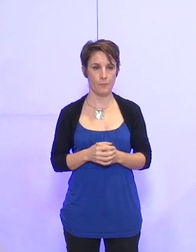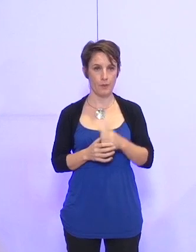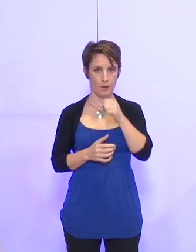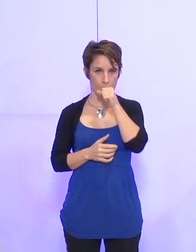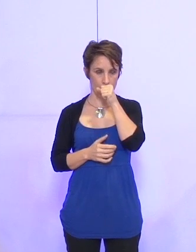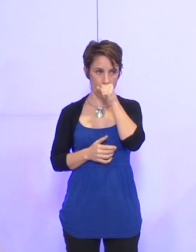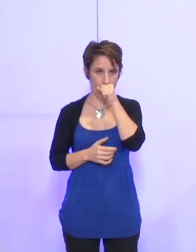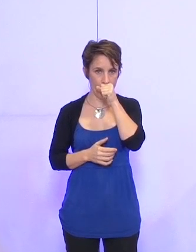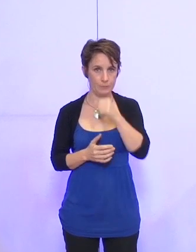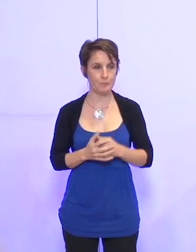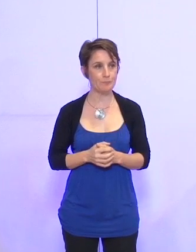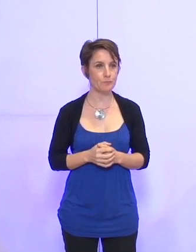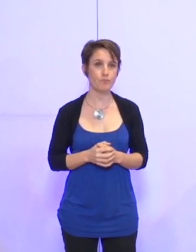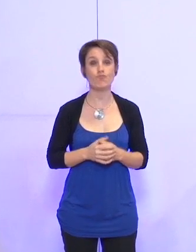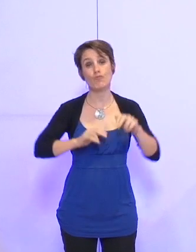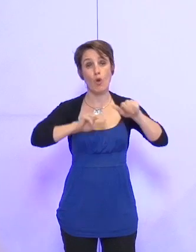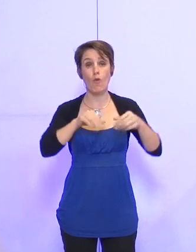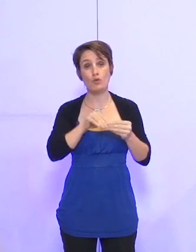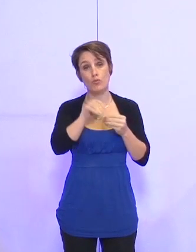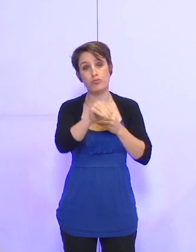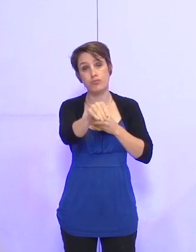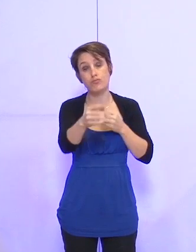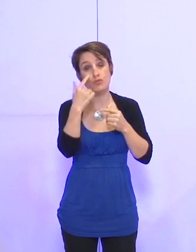C'est des prolongements de convention, vous l'avez vu.